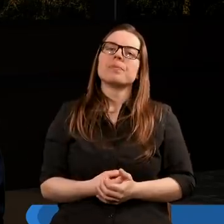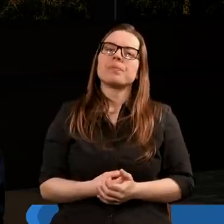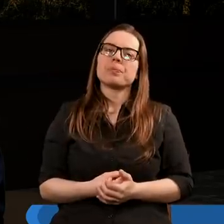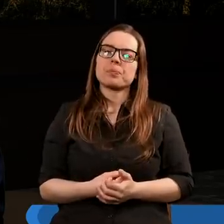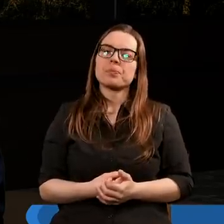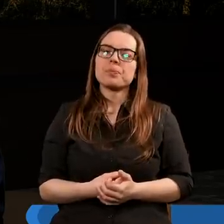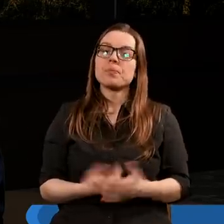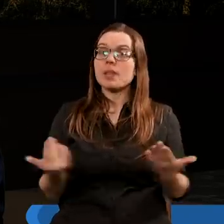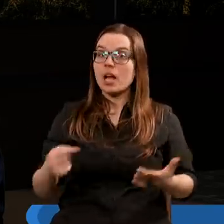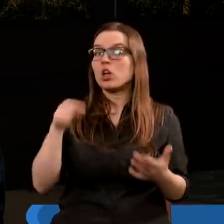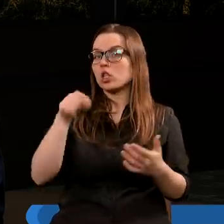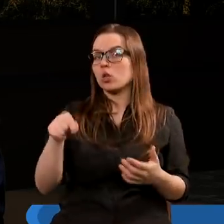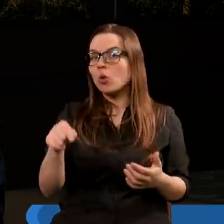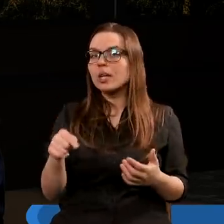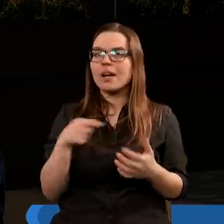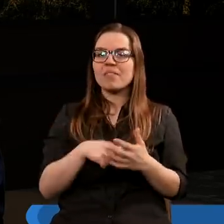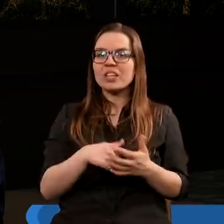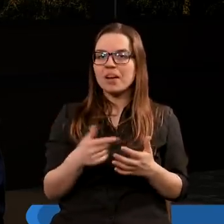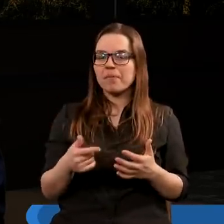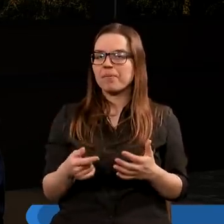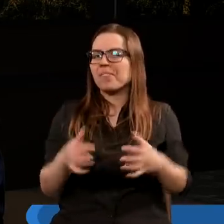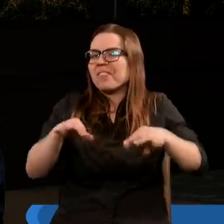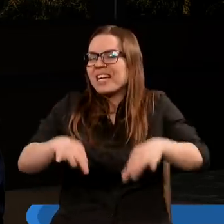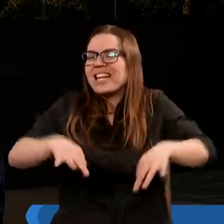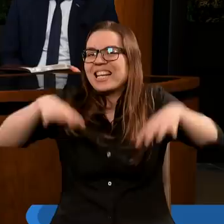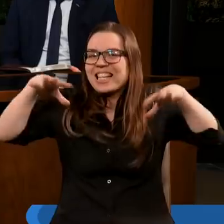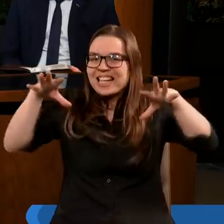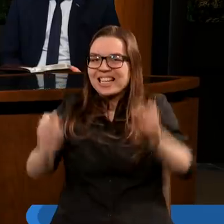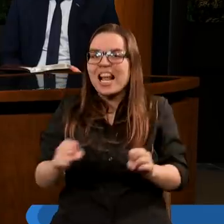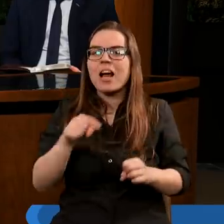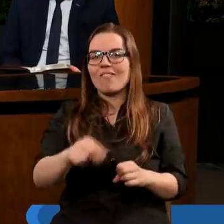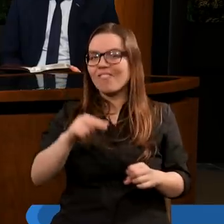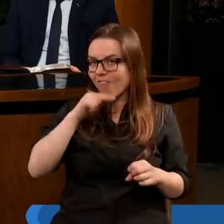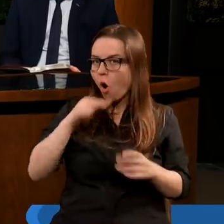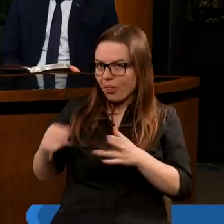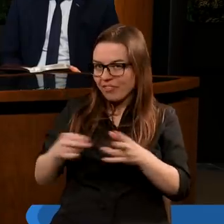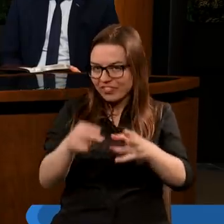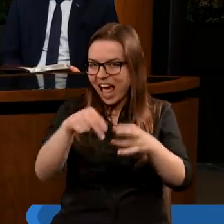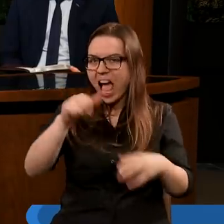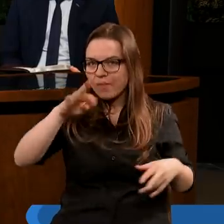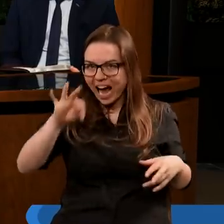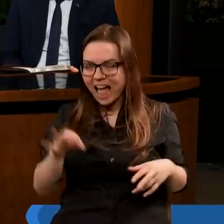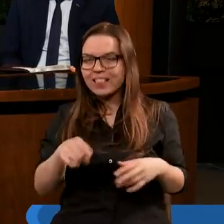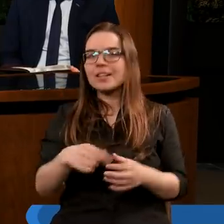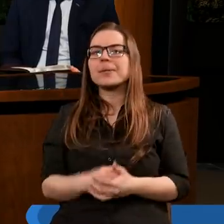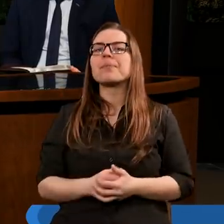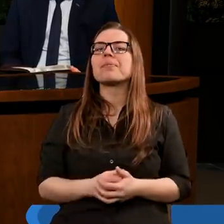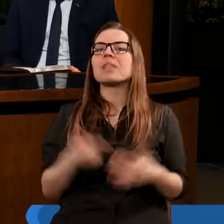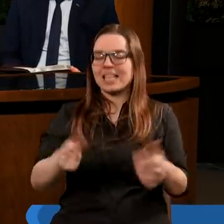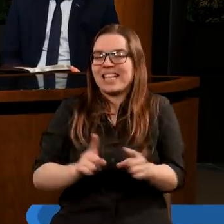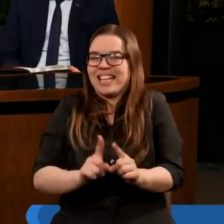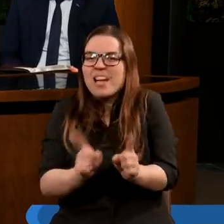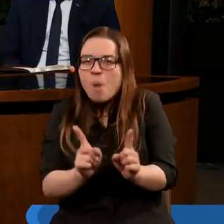I tutaj to wyschnięcie tej wody tutaj w tym symbolicznym